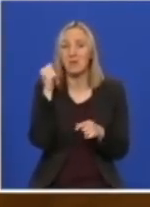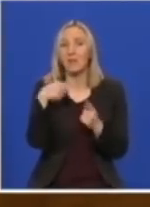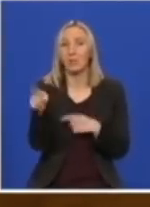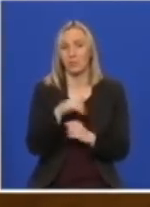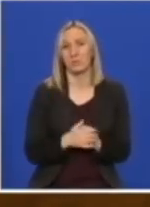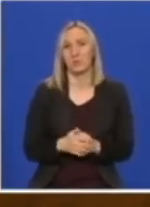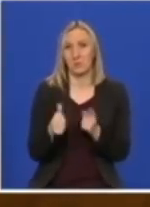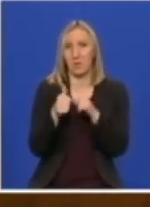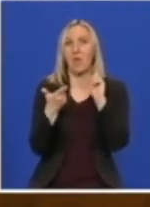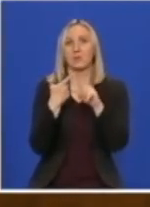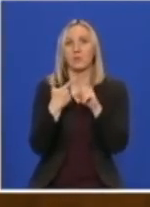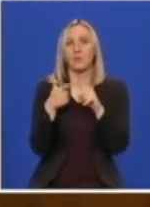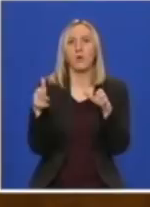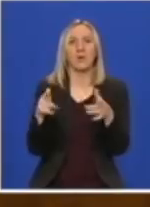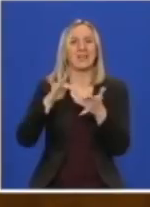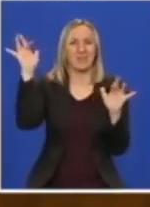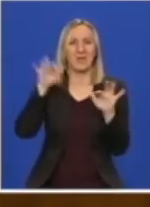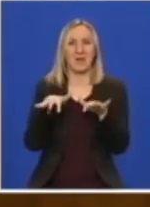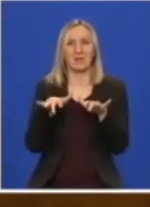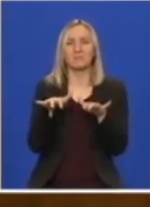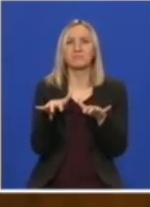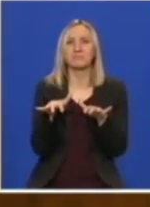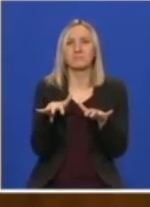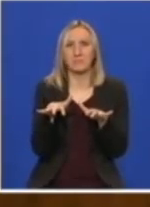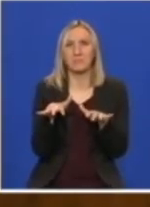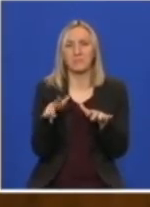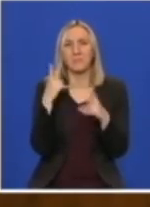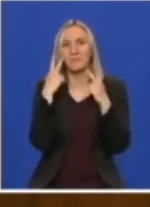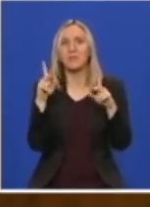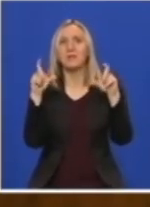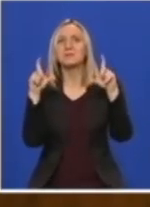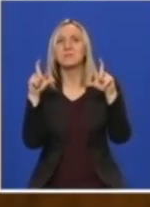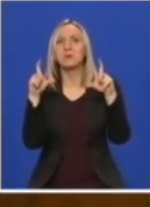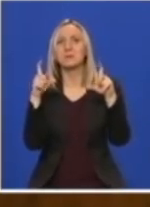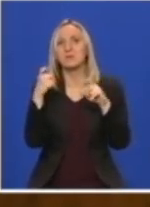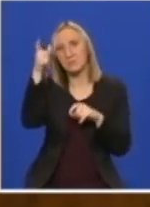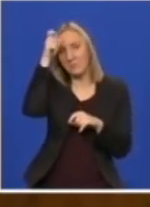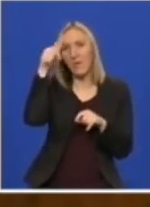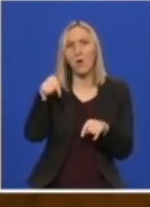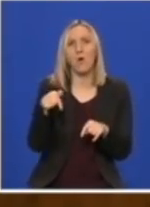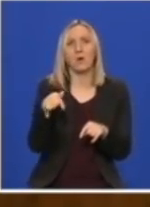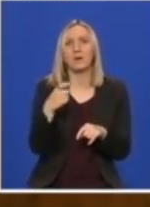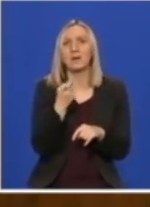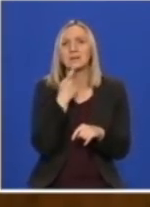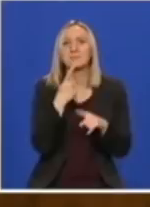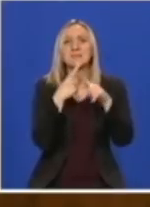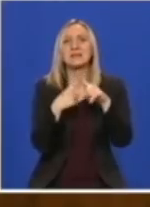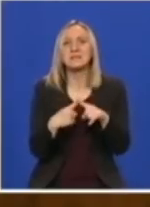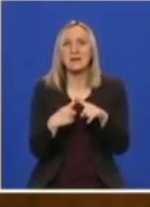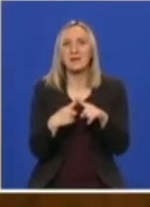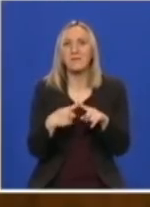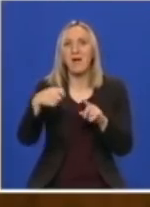po društvenim mrežama pre svega obišla je slika iz Beogradskih, odnosno srpskih crkava,